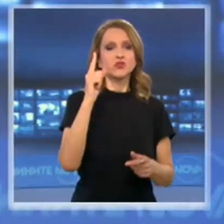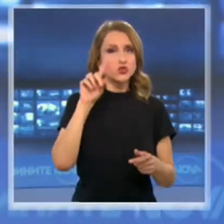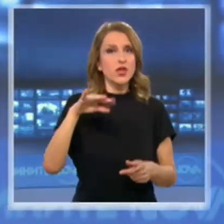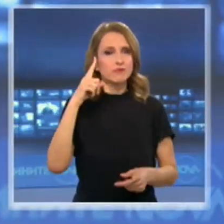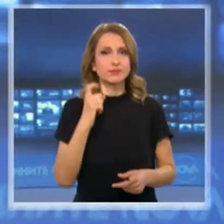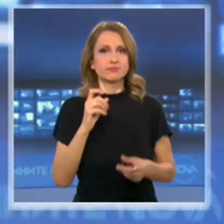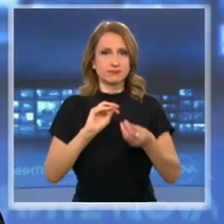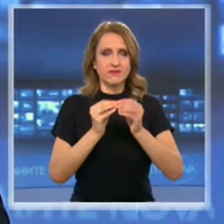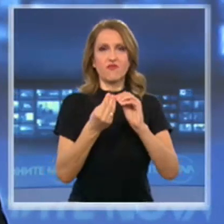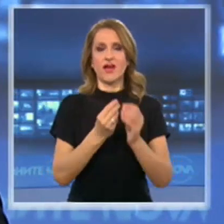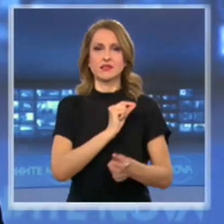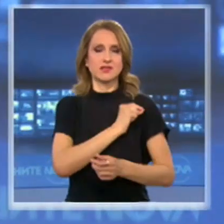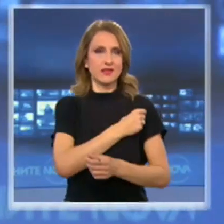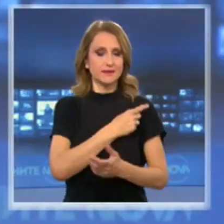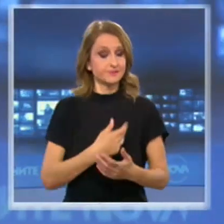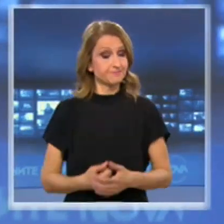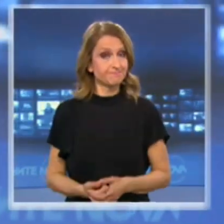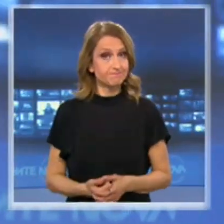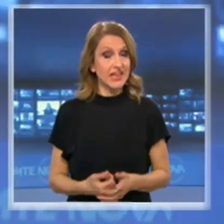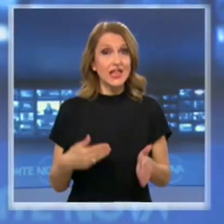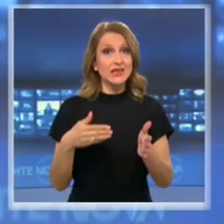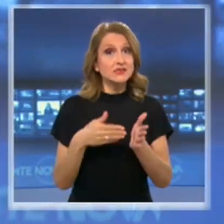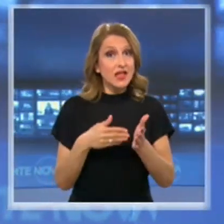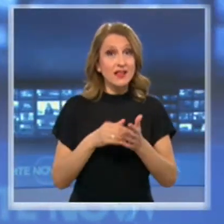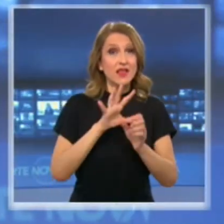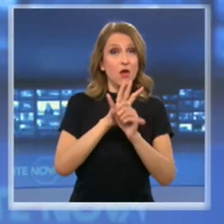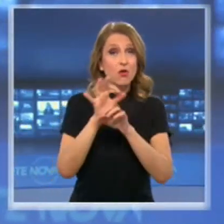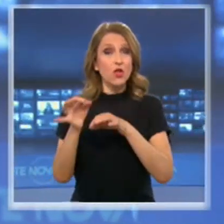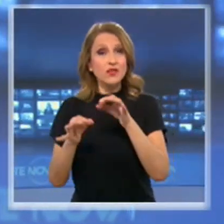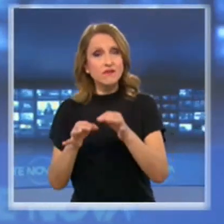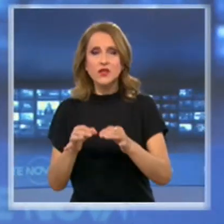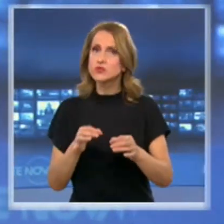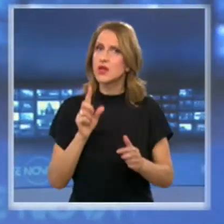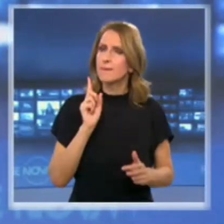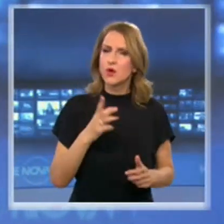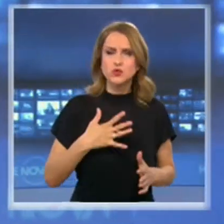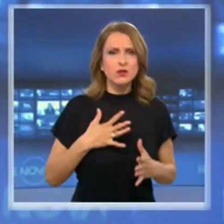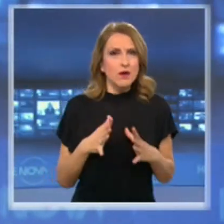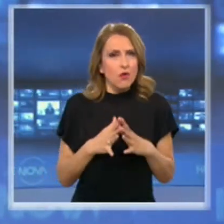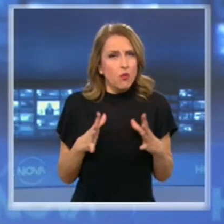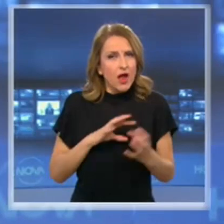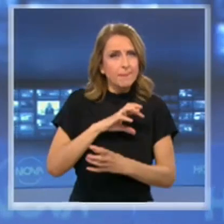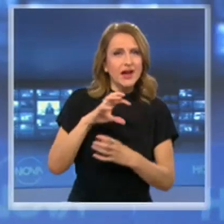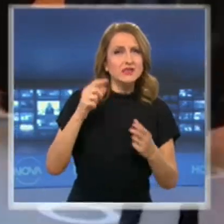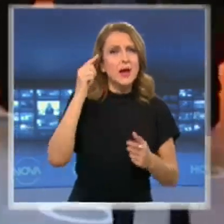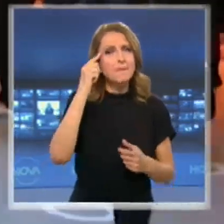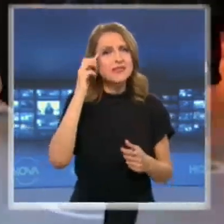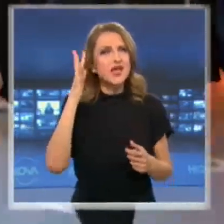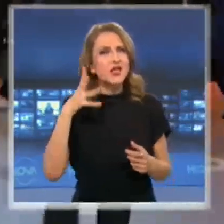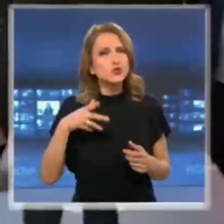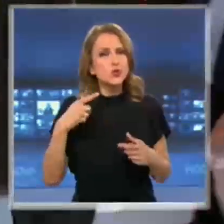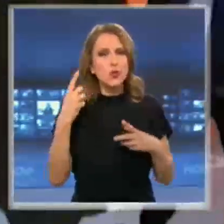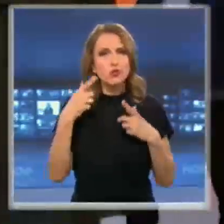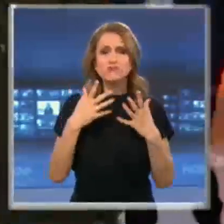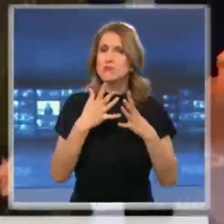Заради и пандемията от COVID-19 може да се стигне до глобална криза на психичното здраве, предупреждават от ОНЕ. Милиони хора по целия свят